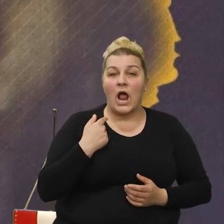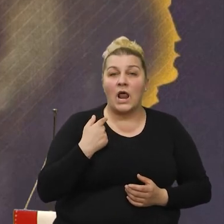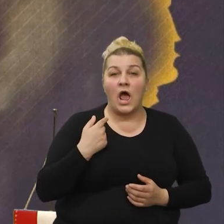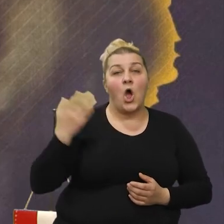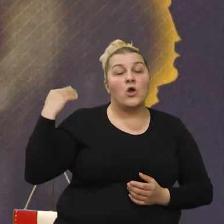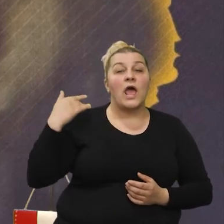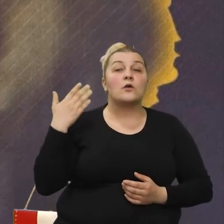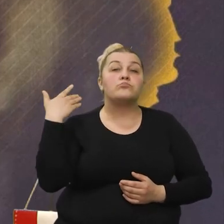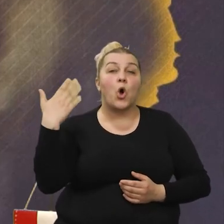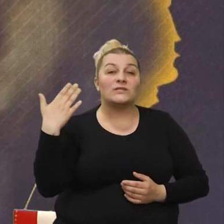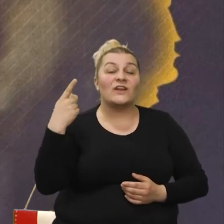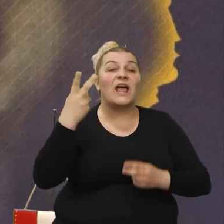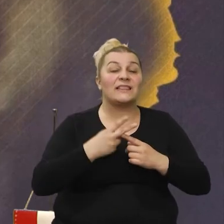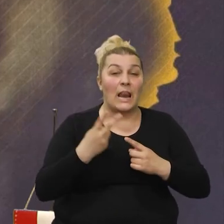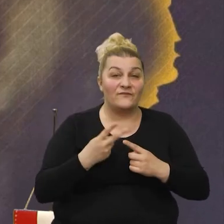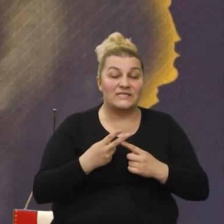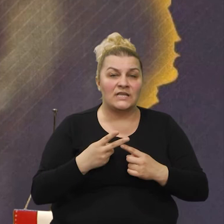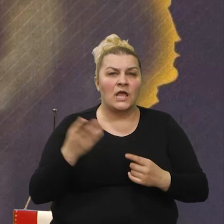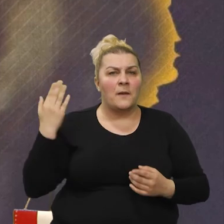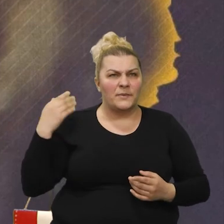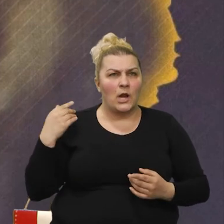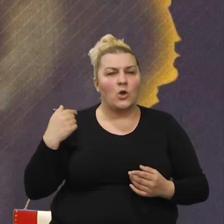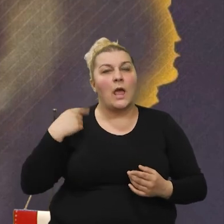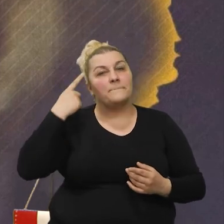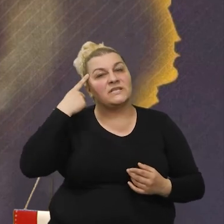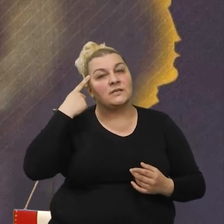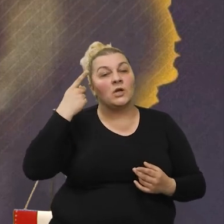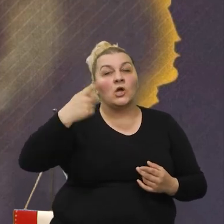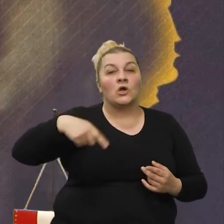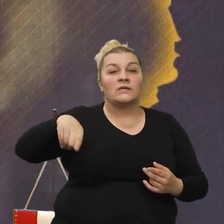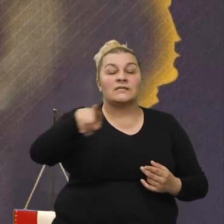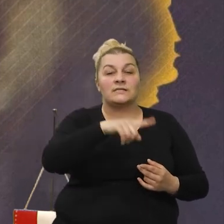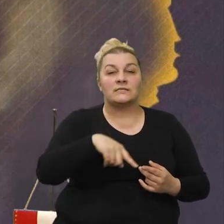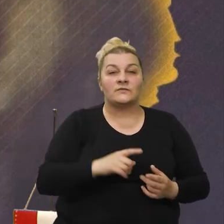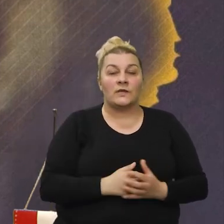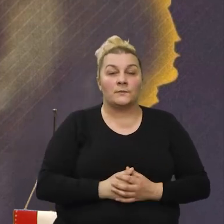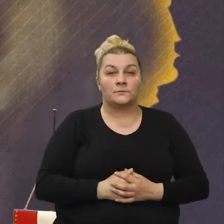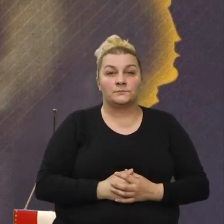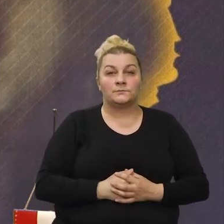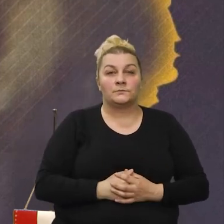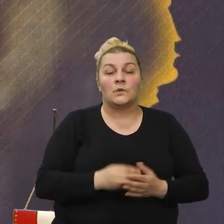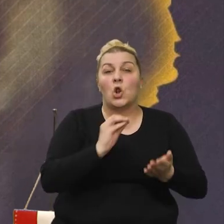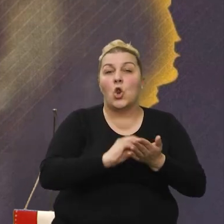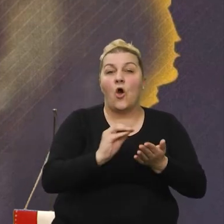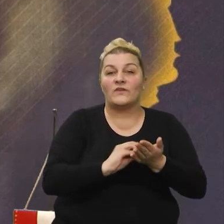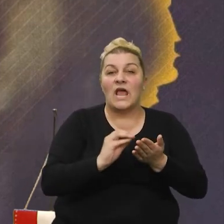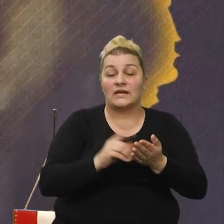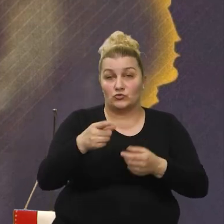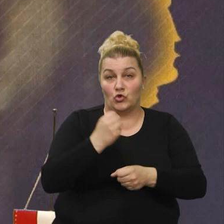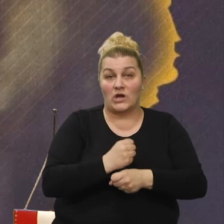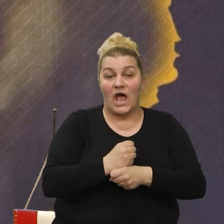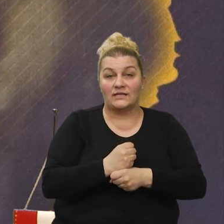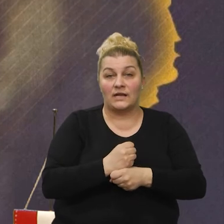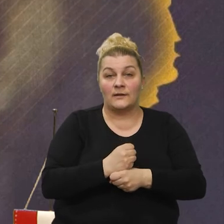onaj pozdrav na televiziji koji je bio, mislim da ga je, da su ga svi ovi novinari rabili,